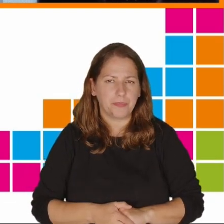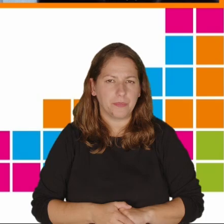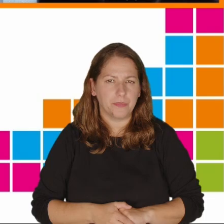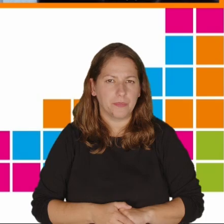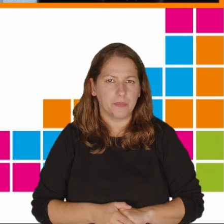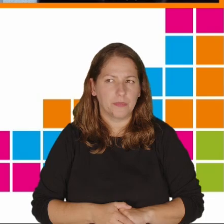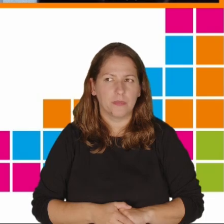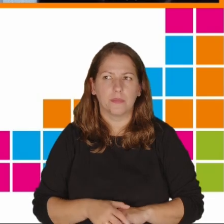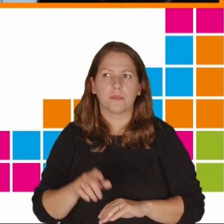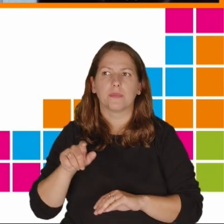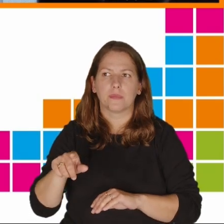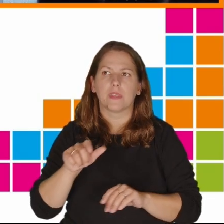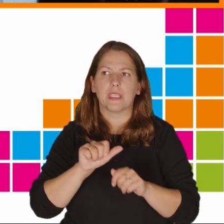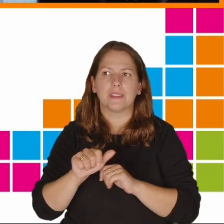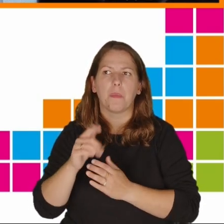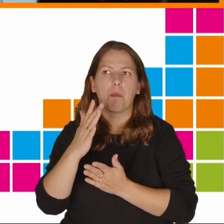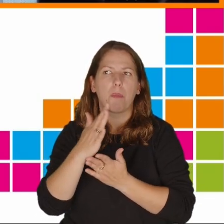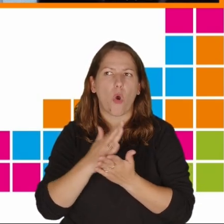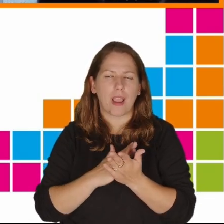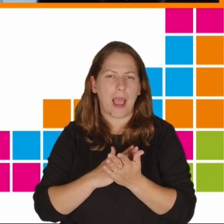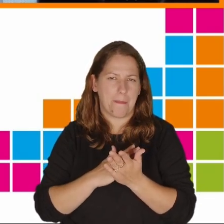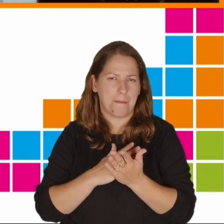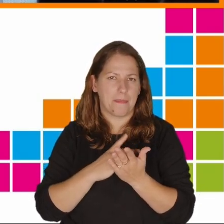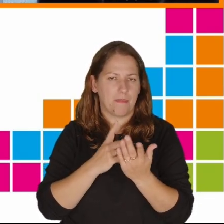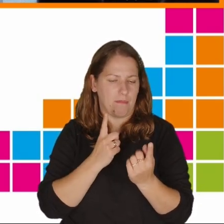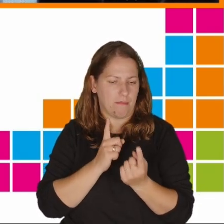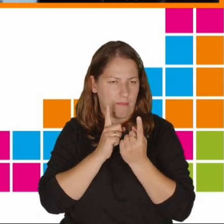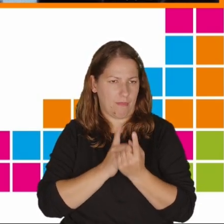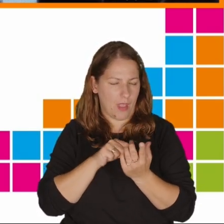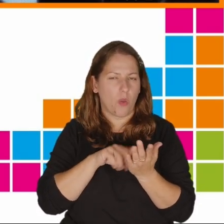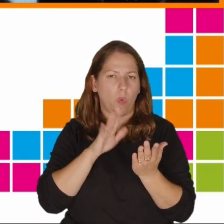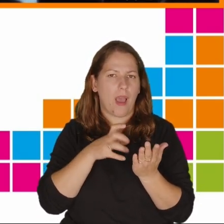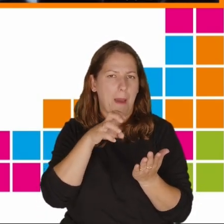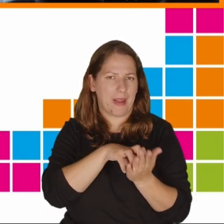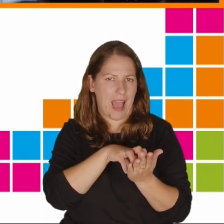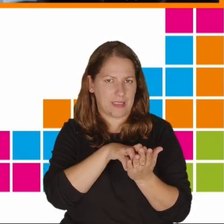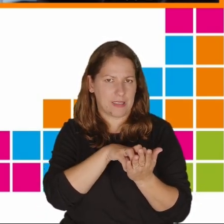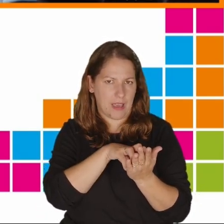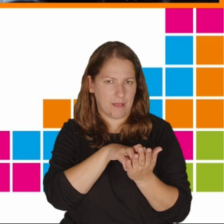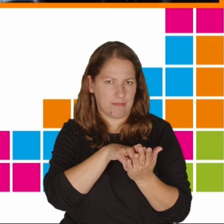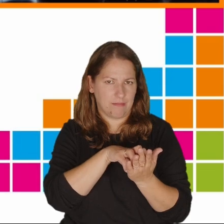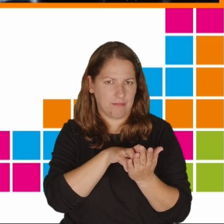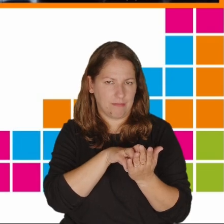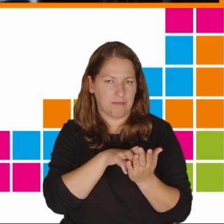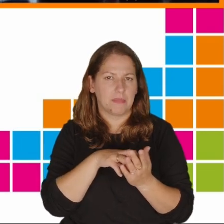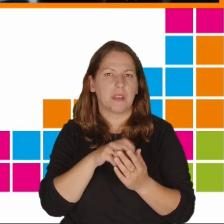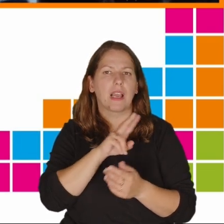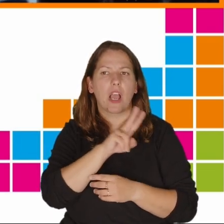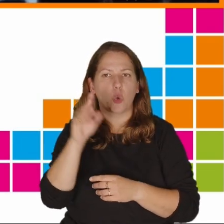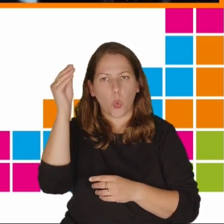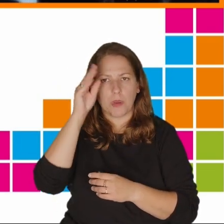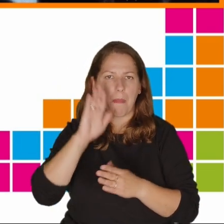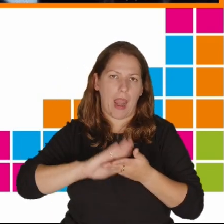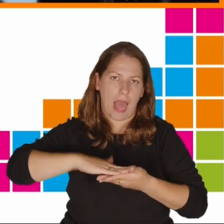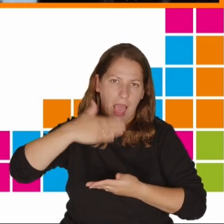że są programy jeden na jeden, aplikacje, gdzie takie sytuacje, w których każdy uczeń ma